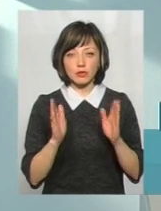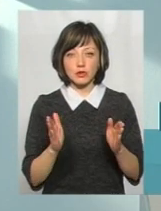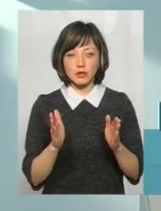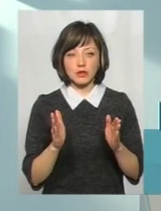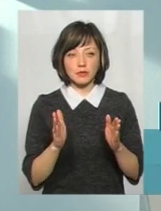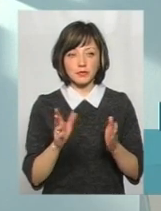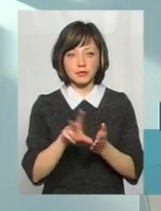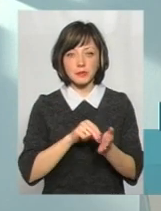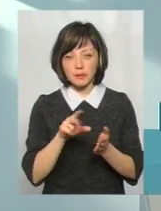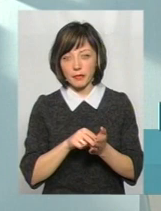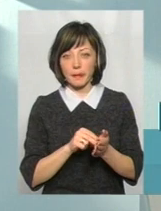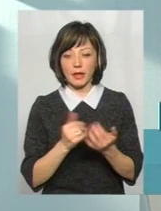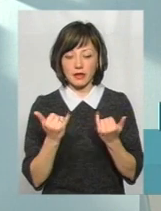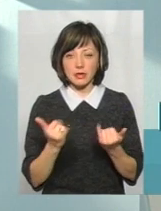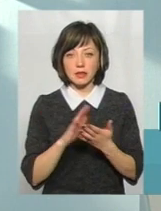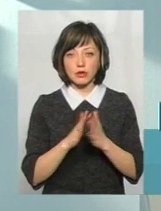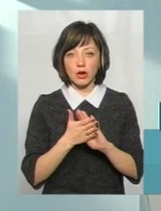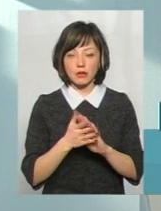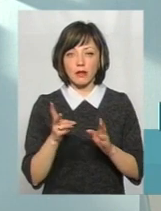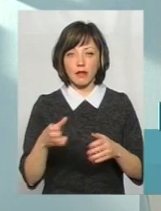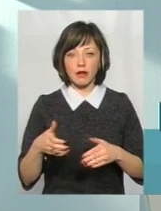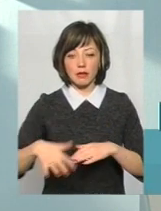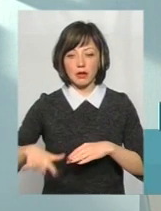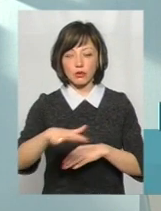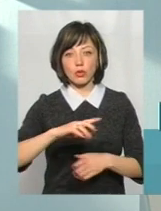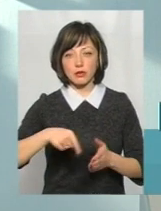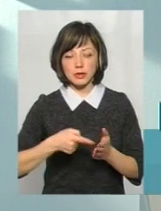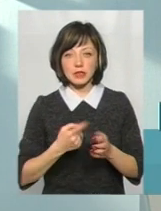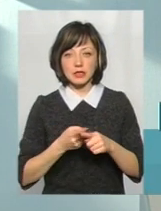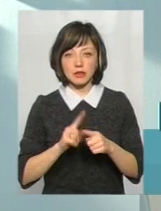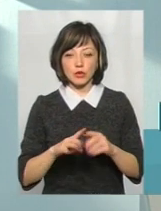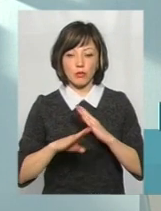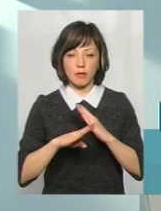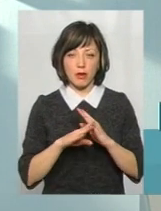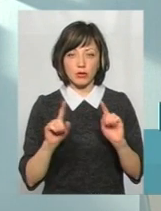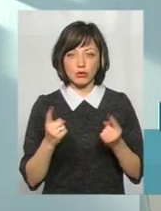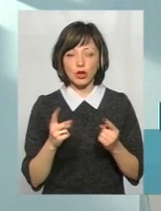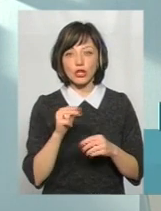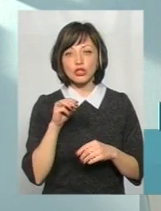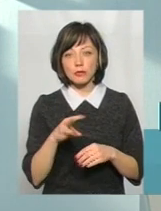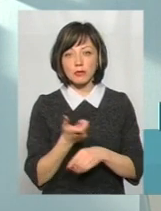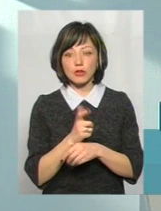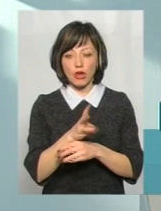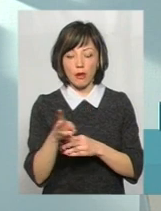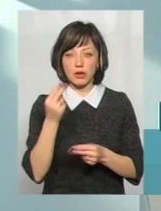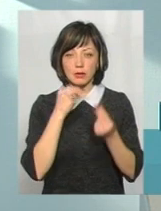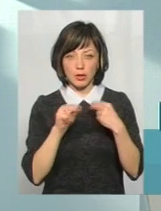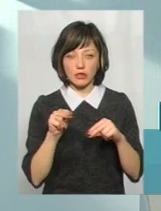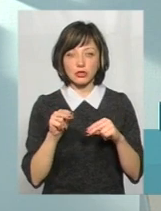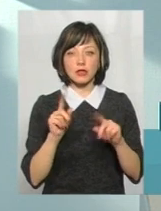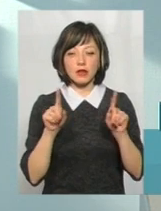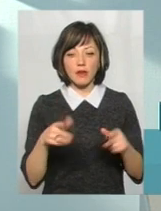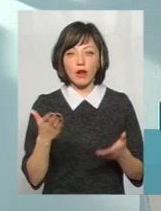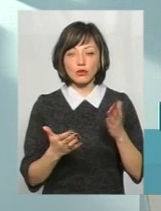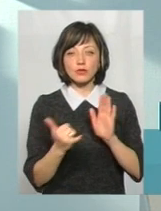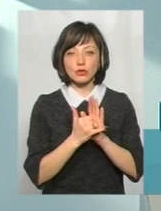режимі записі та онлайн ситуацію на території нашого міста. Це буде нам статтєво допомагати. А чим більше камер, тим краще. Тому що, навіть